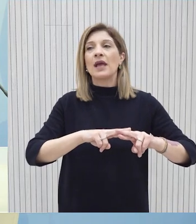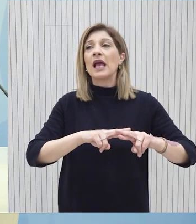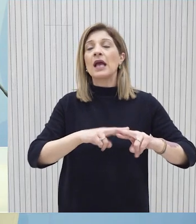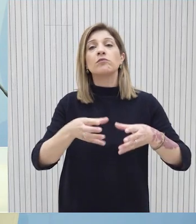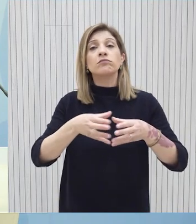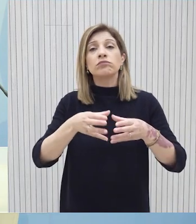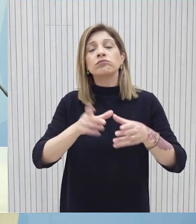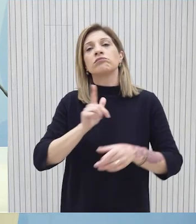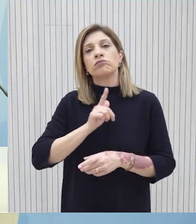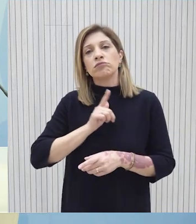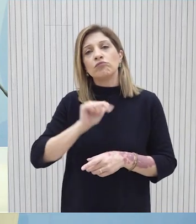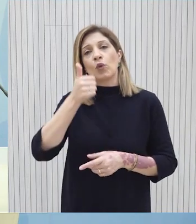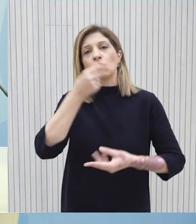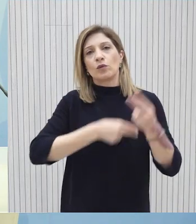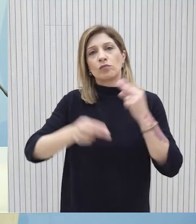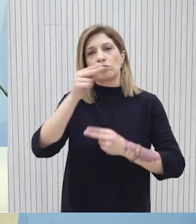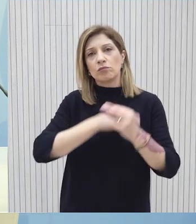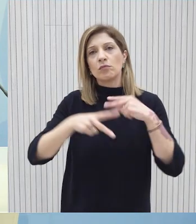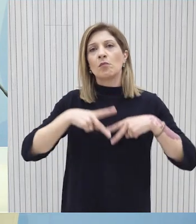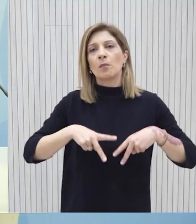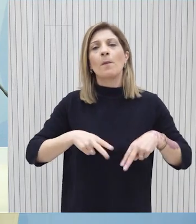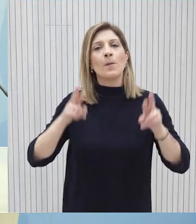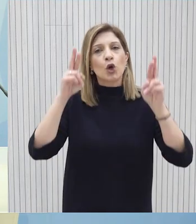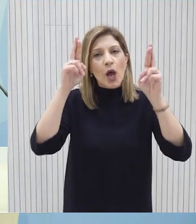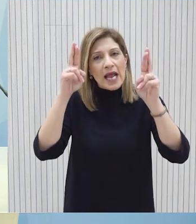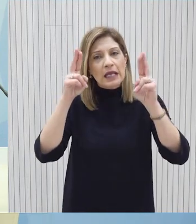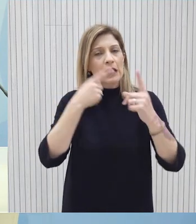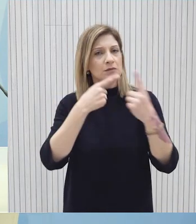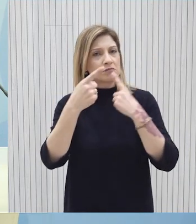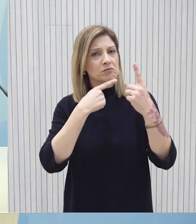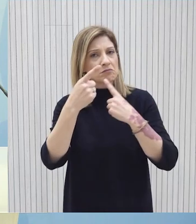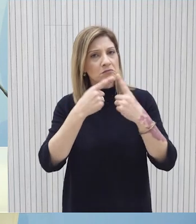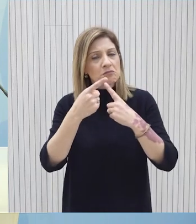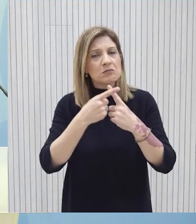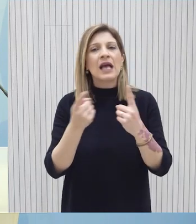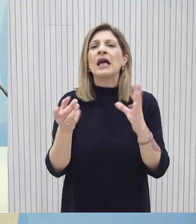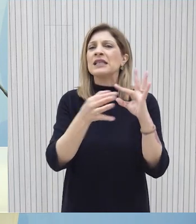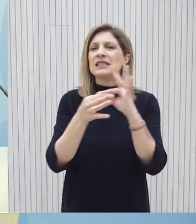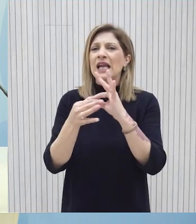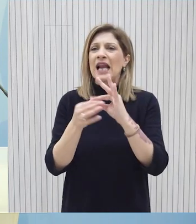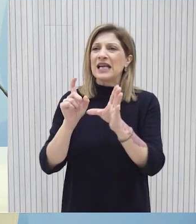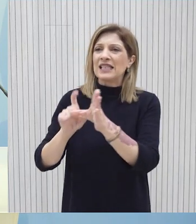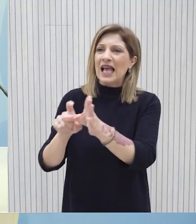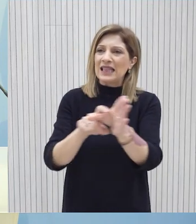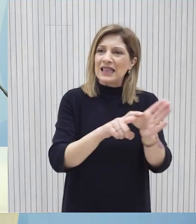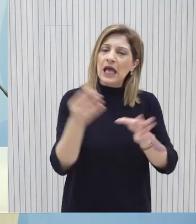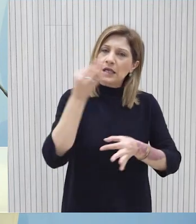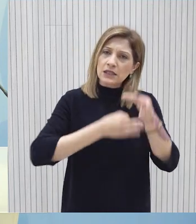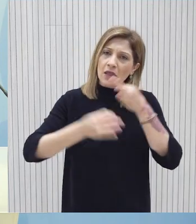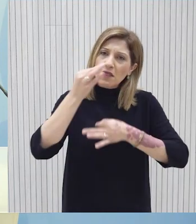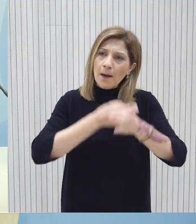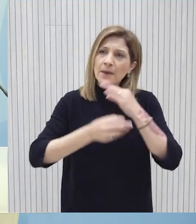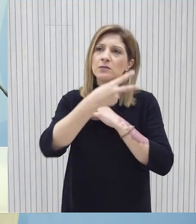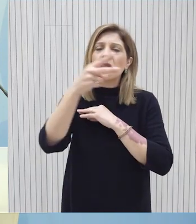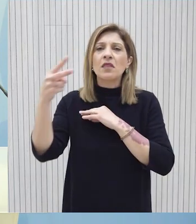Αυτό είναι κάτι το οποίο θα πρέπει πρώτα να συζητηθεί σε επίπεδο Υπουργείου Ενέργειας και της κοινοπραξίας να μας αναπτύξει και η κοινοπραξία τους